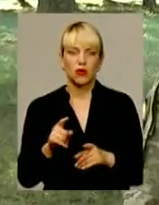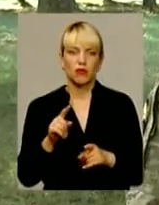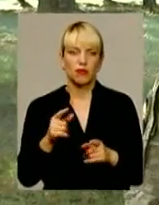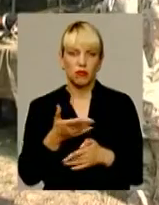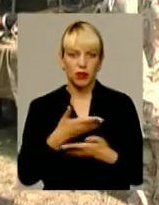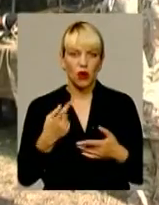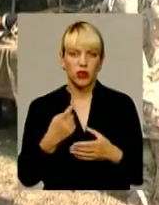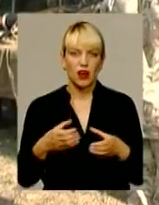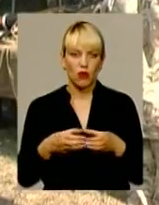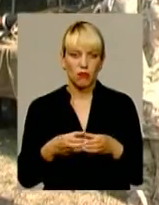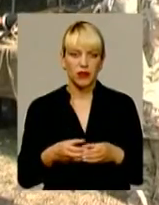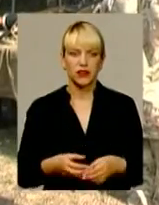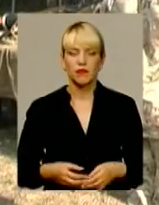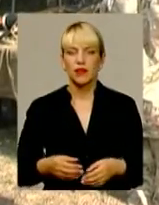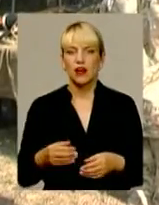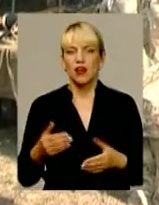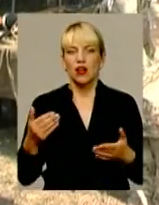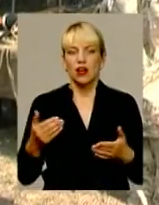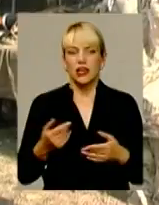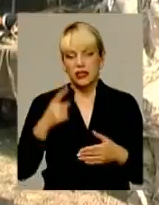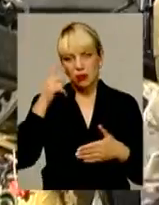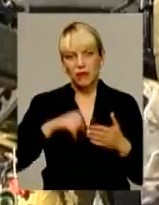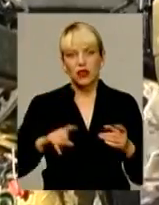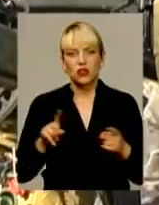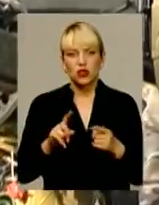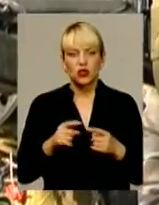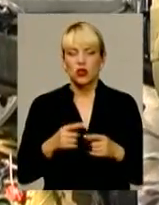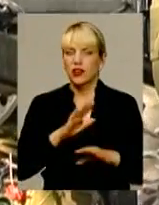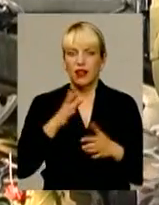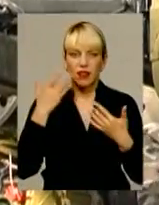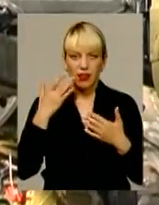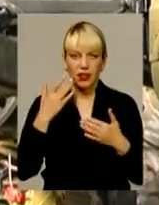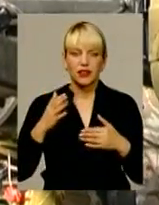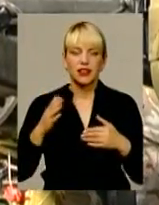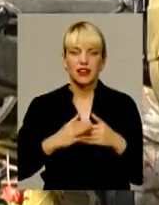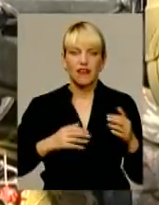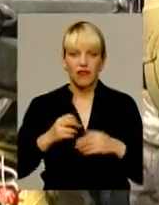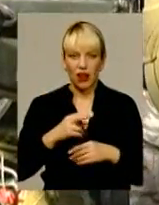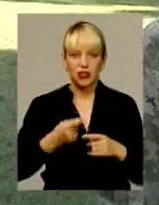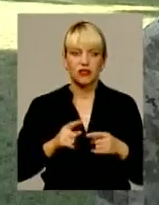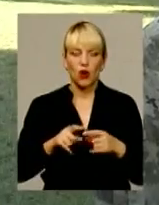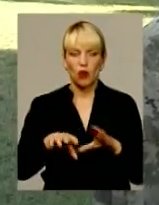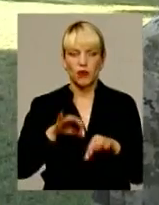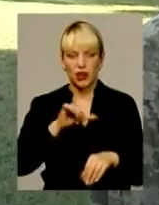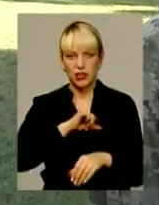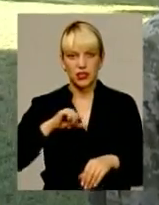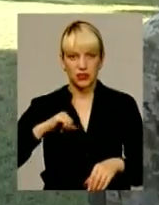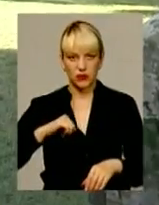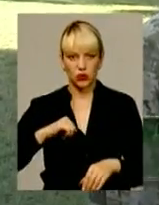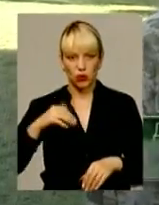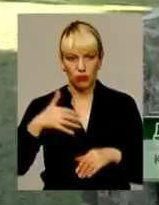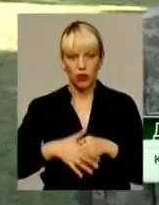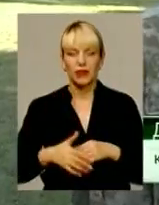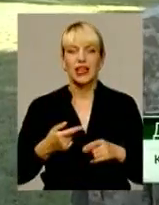команда. Новоспечені курсанти запевняють, нелегкий, але престижний військовий фах обирали свідомо. Дисципліна – це важко, я